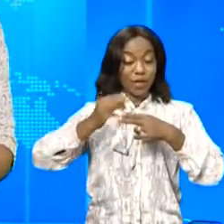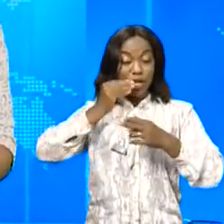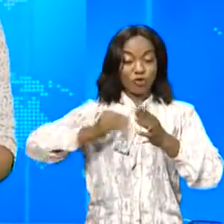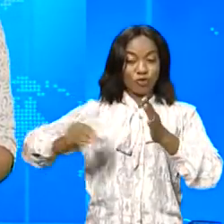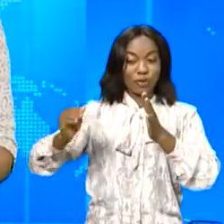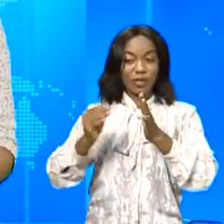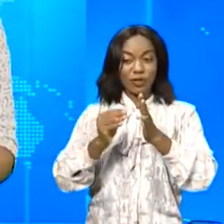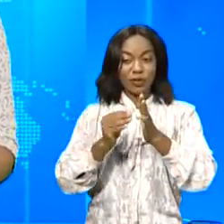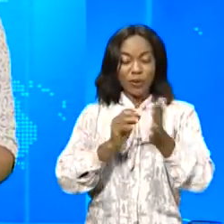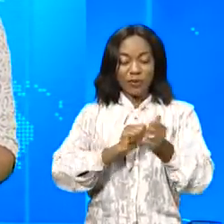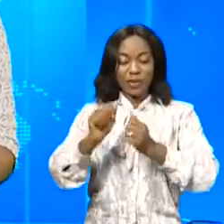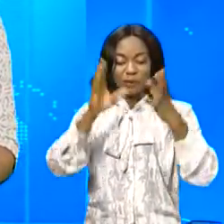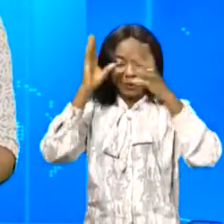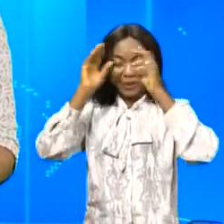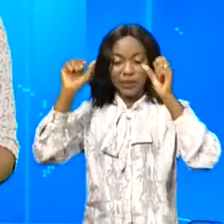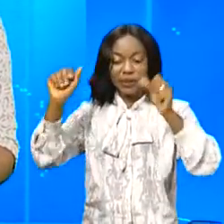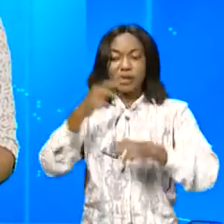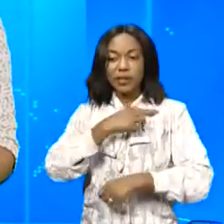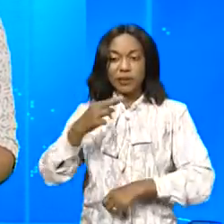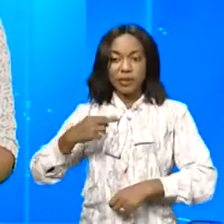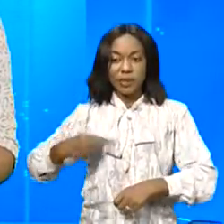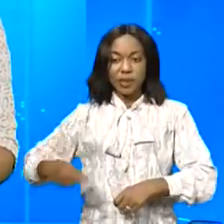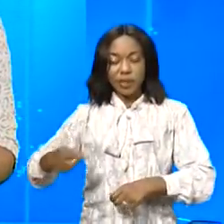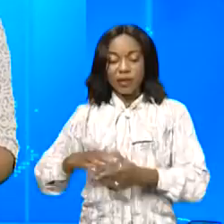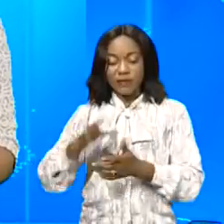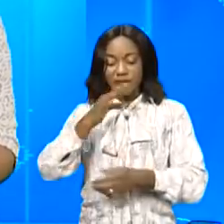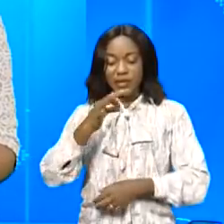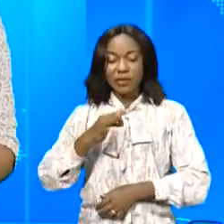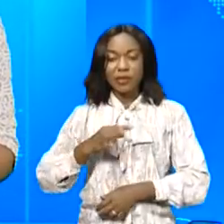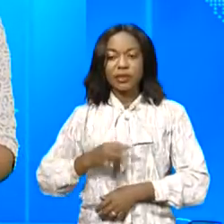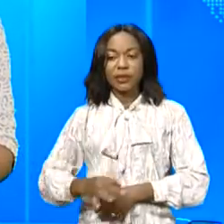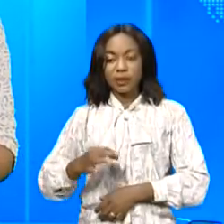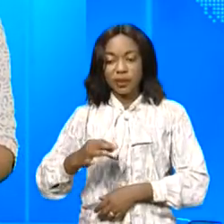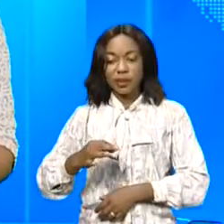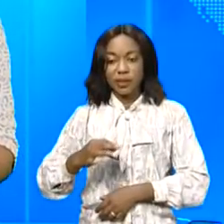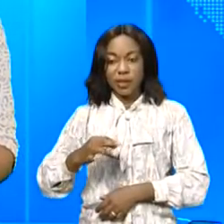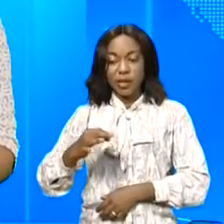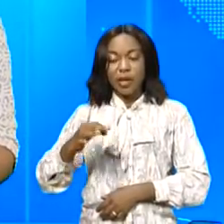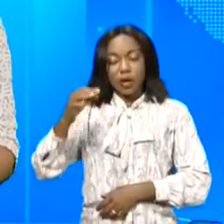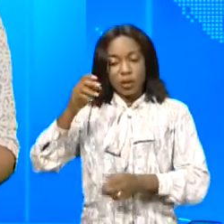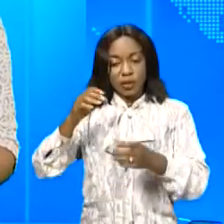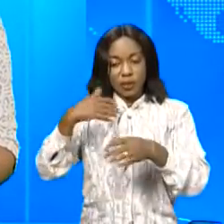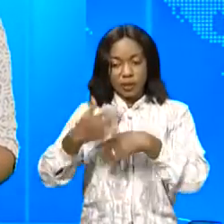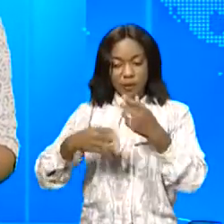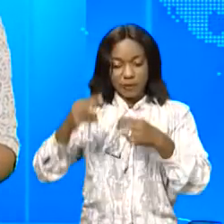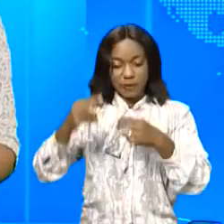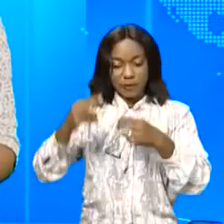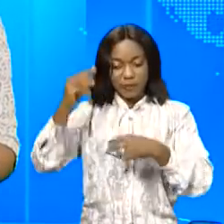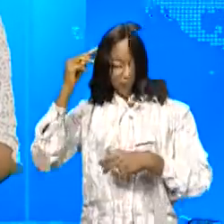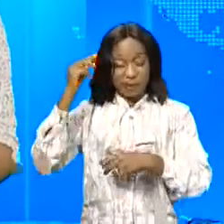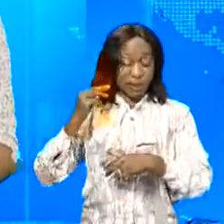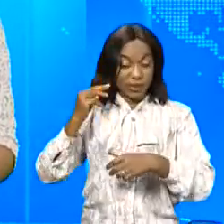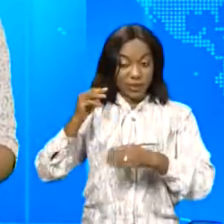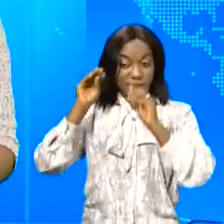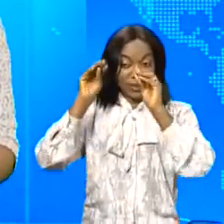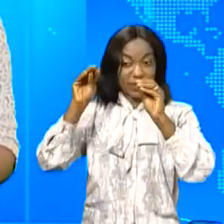démocratique du Congo son excellence Félix Antoine Tshisekedi Chilombo aux fonctions des ministres de l